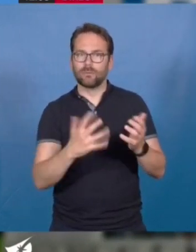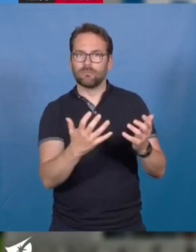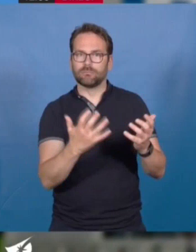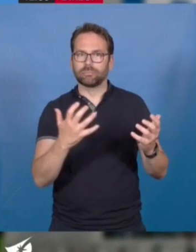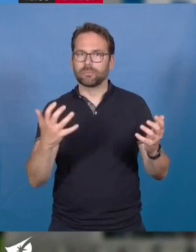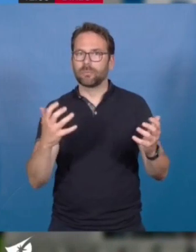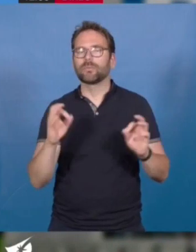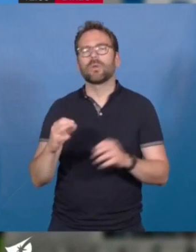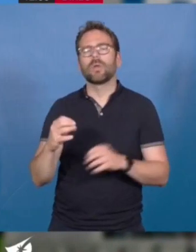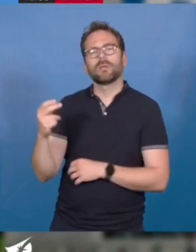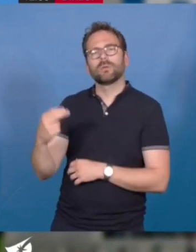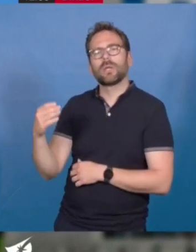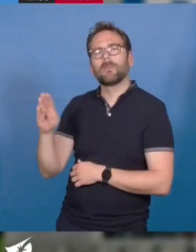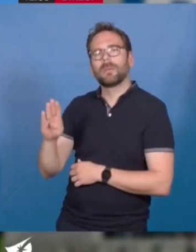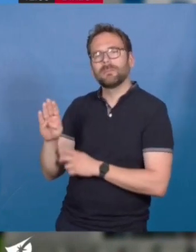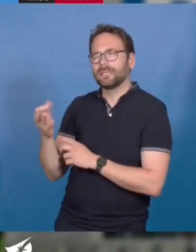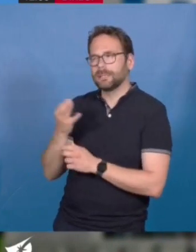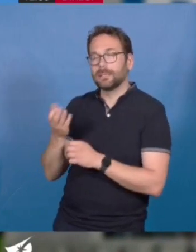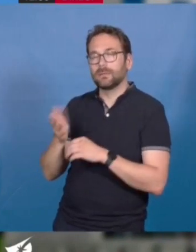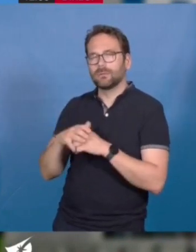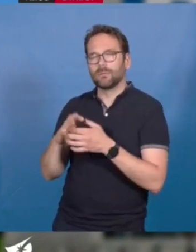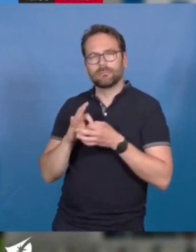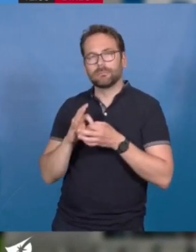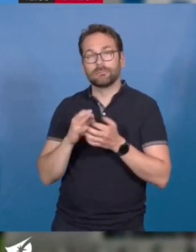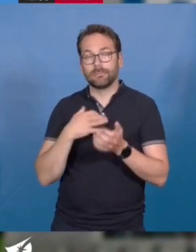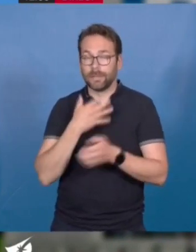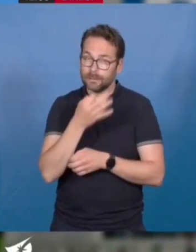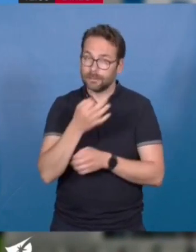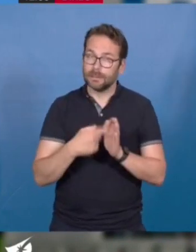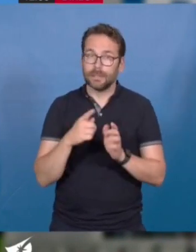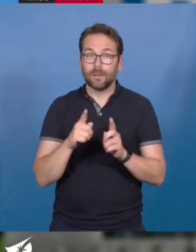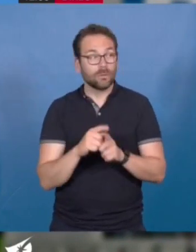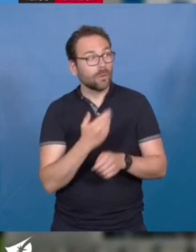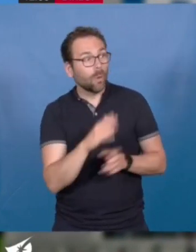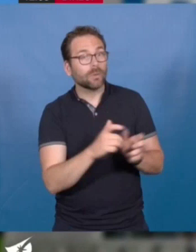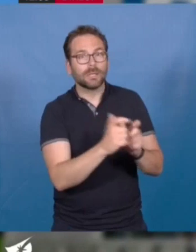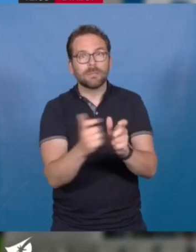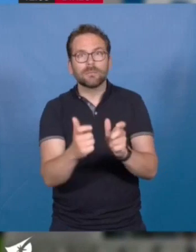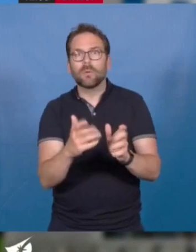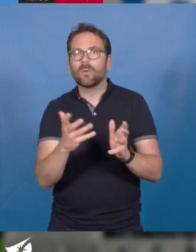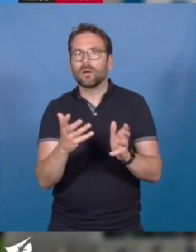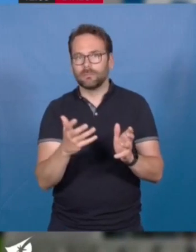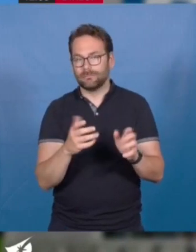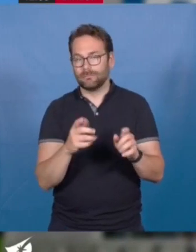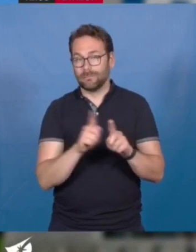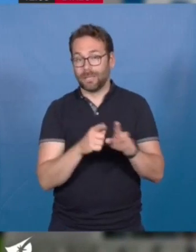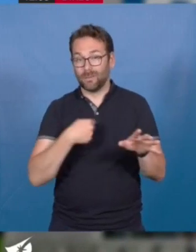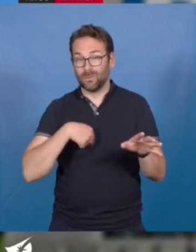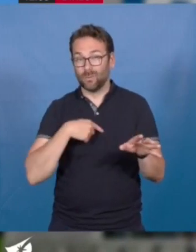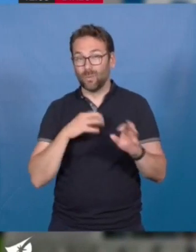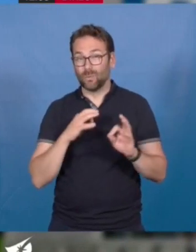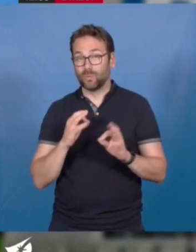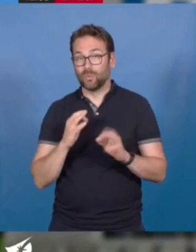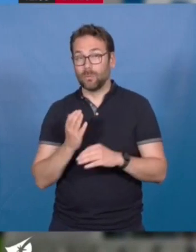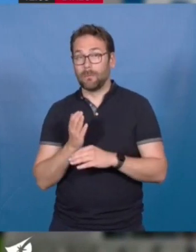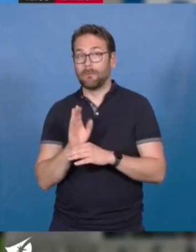'instant. Moi, je veux rappeler simplement que, c'est vrai d'ailleurs dans d'autres établissements, nous ne sommes en capacité que de présenter une